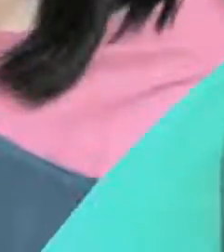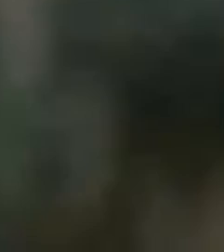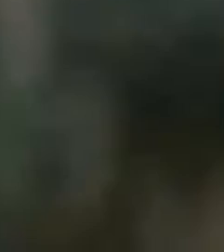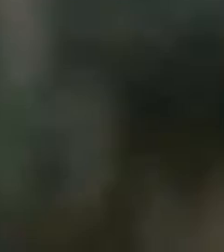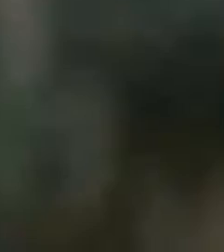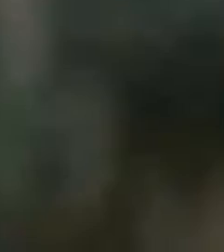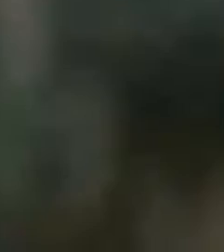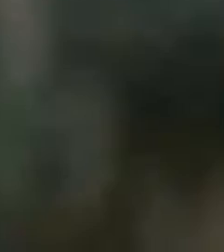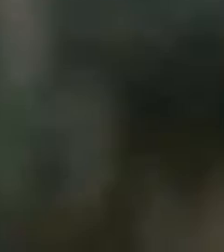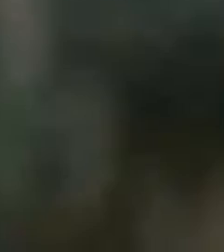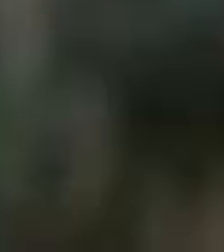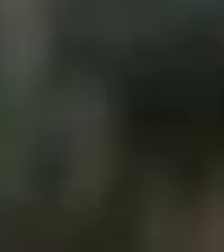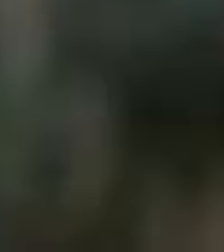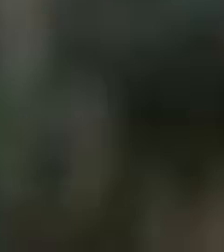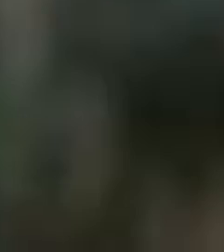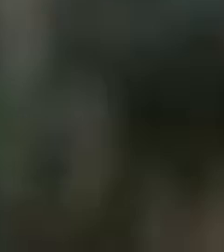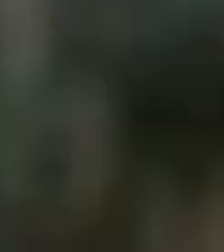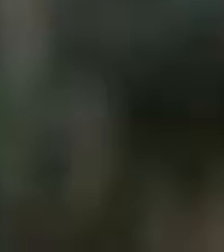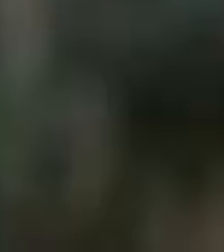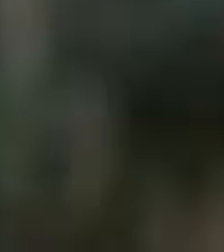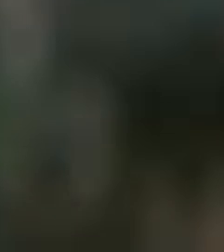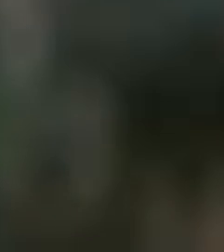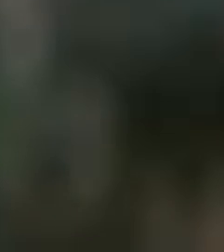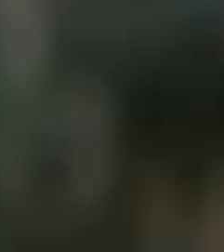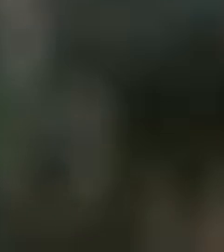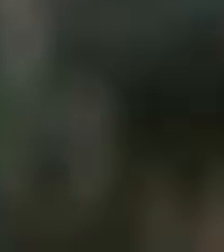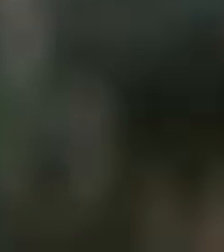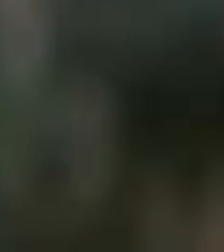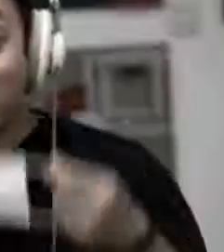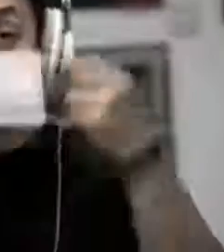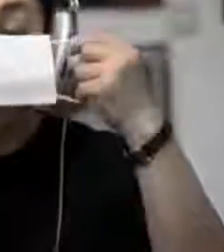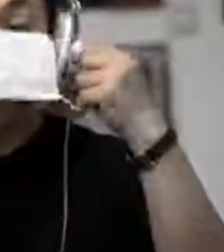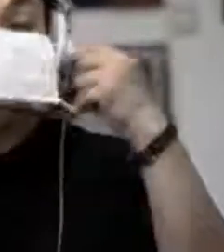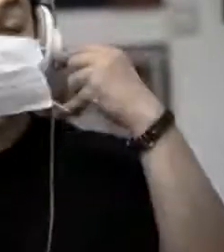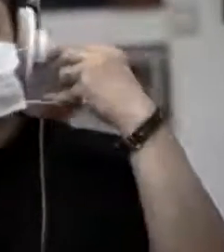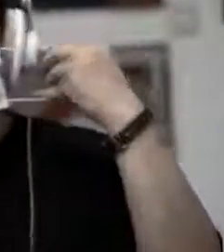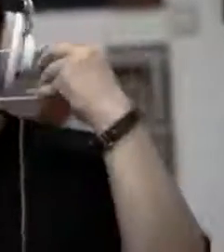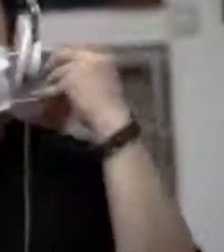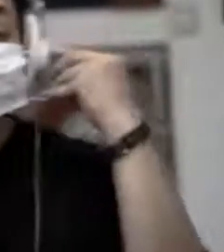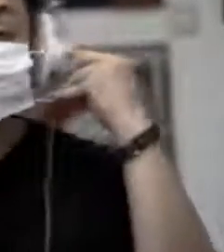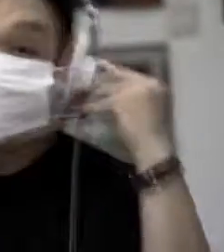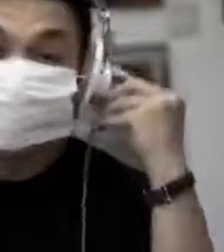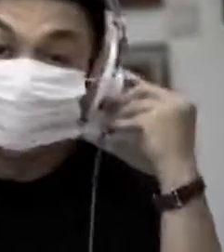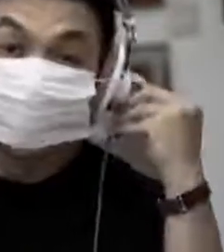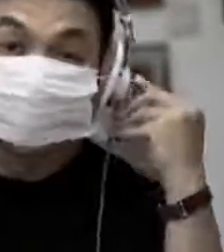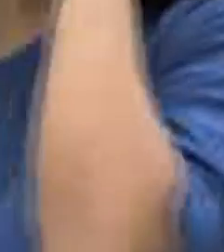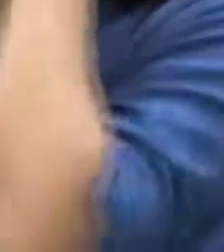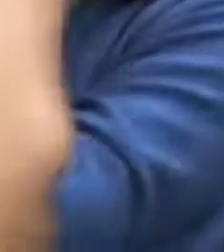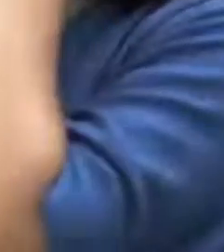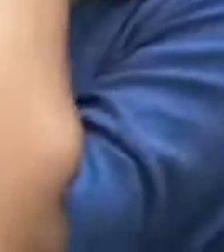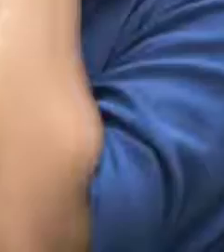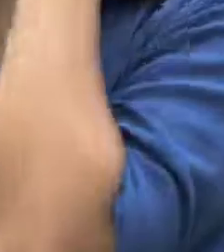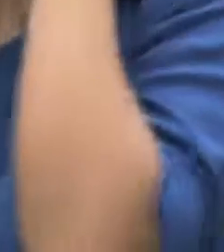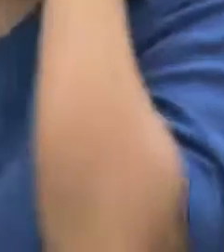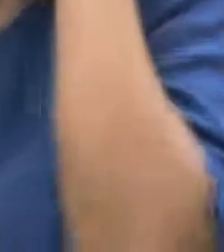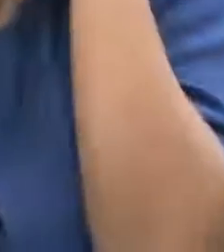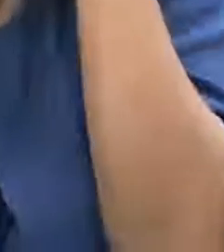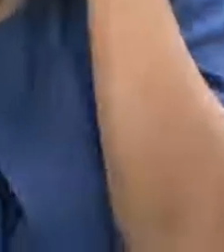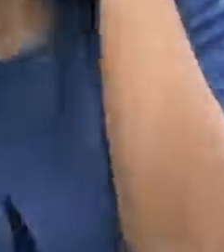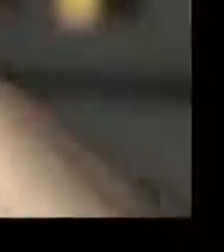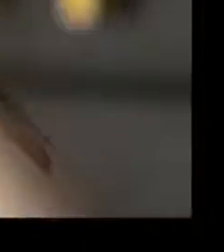henti Wajib iman amatimu Pakailan maskermu Juga